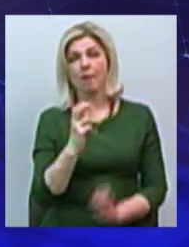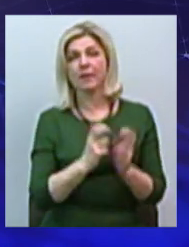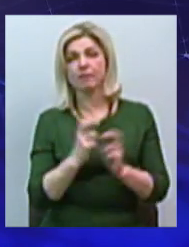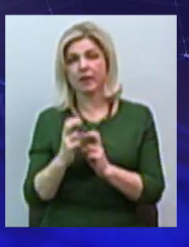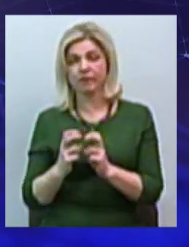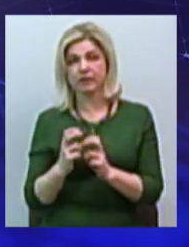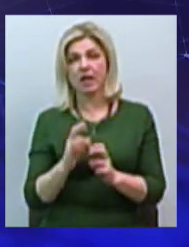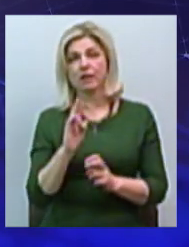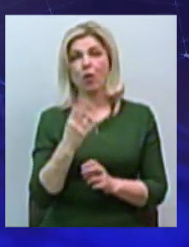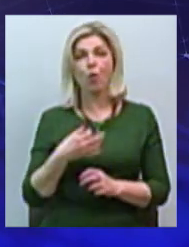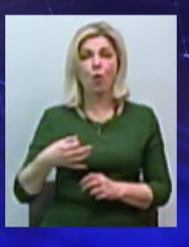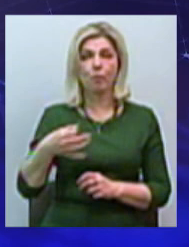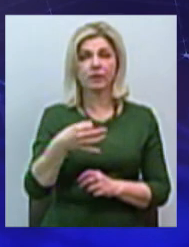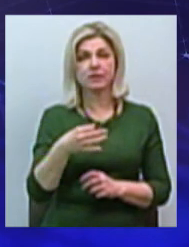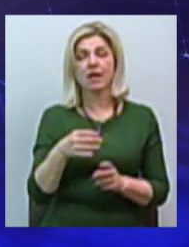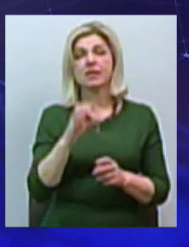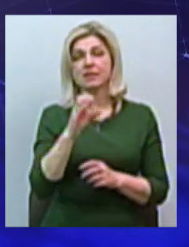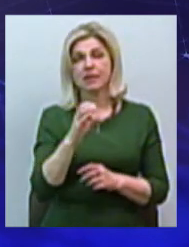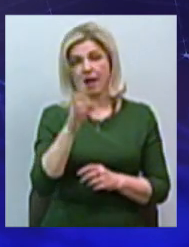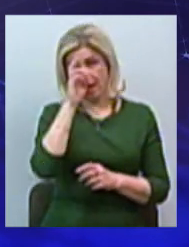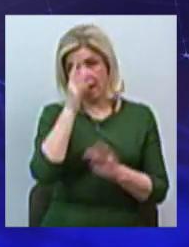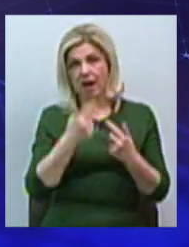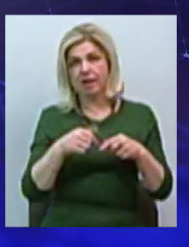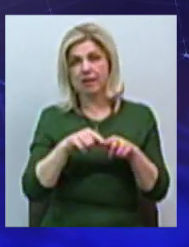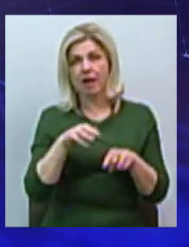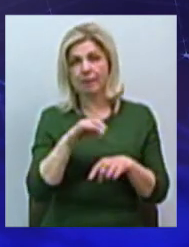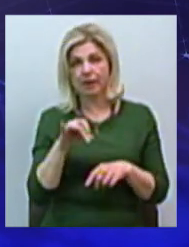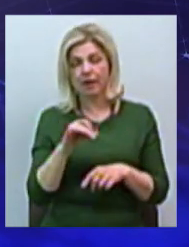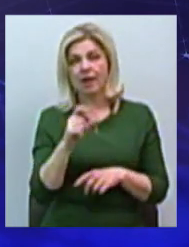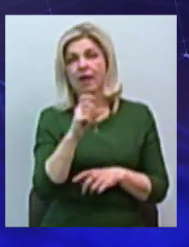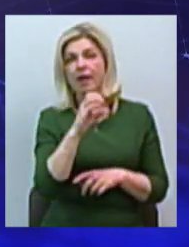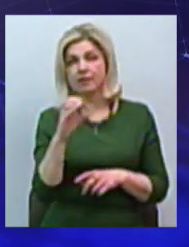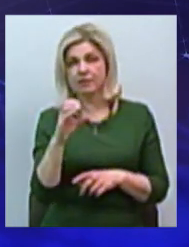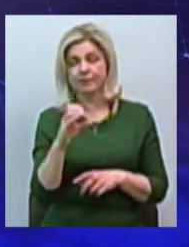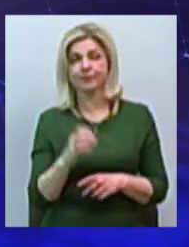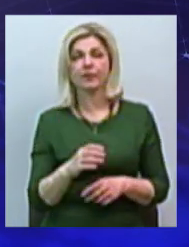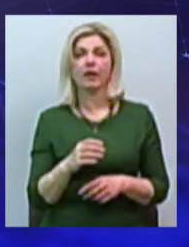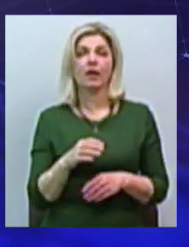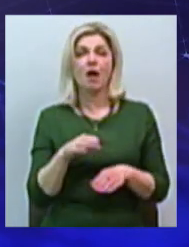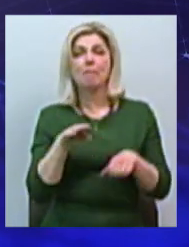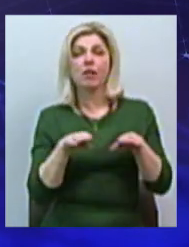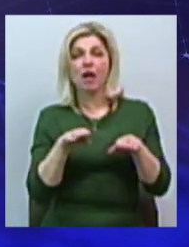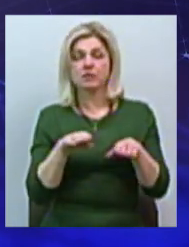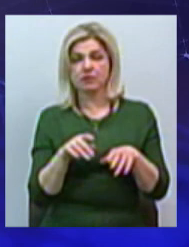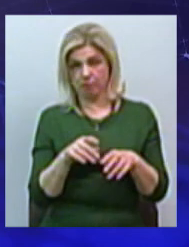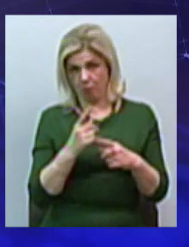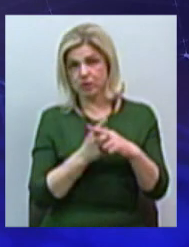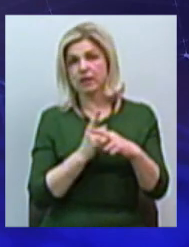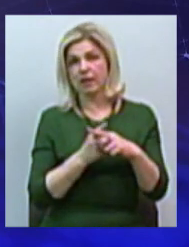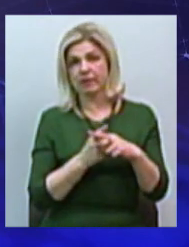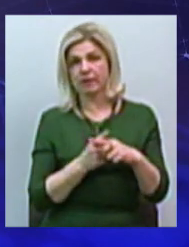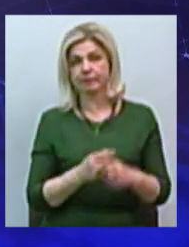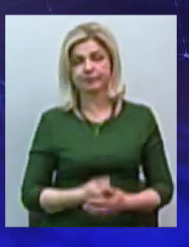взагалі Миколаївської області з країнами ЄС. В принципі баланс позитивний, тобто